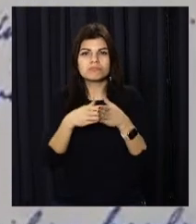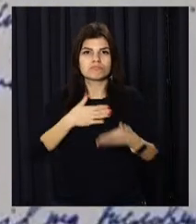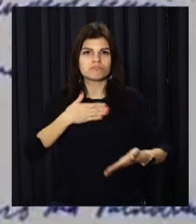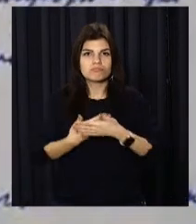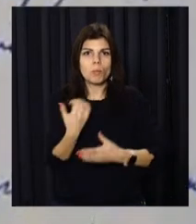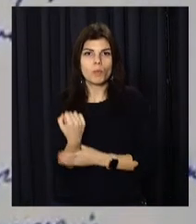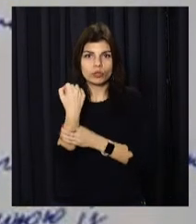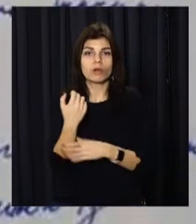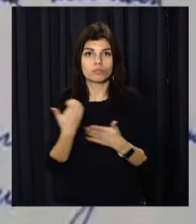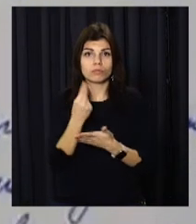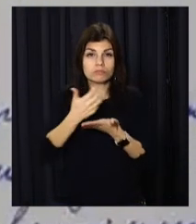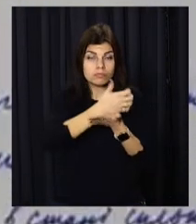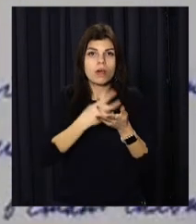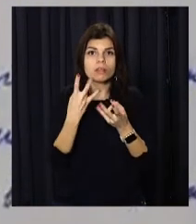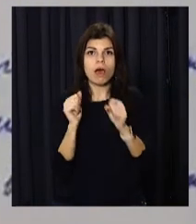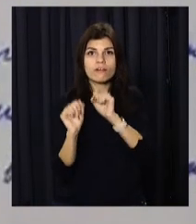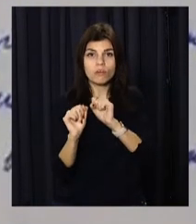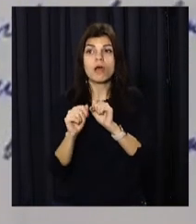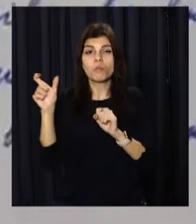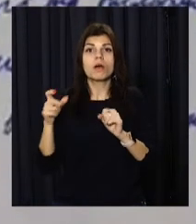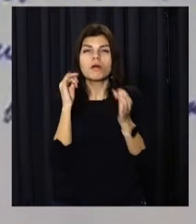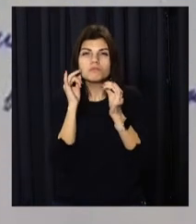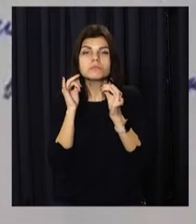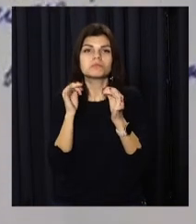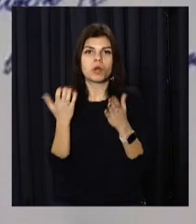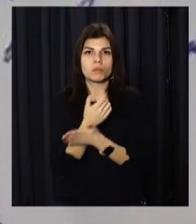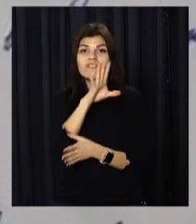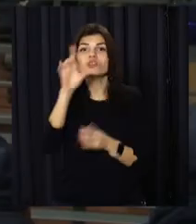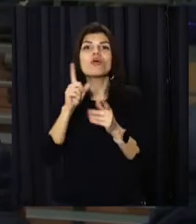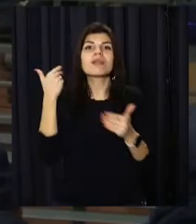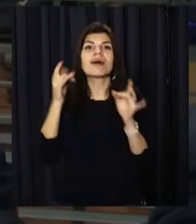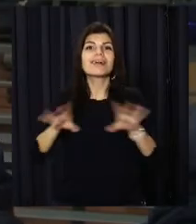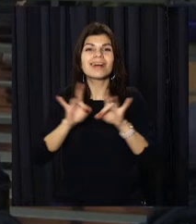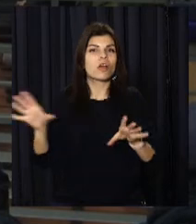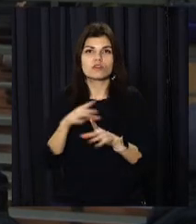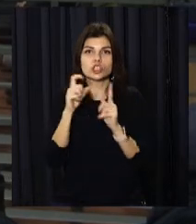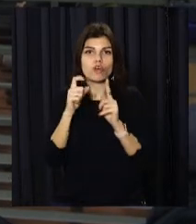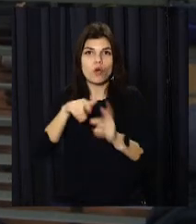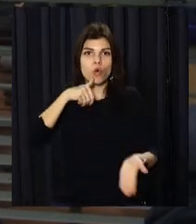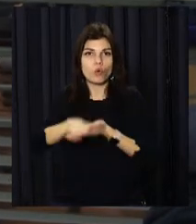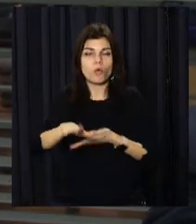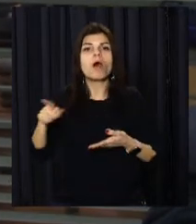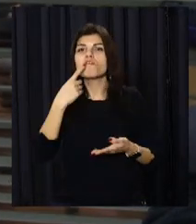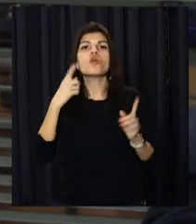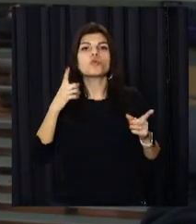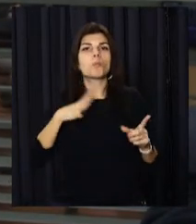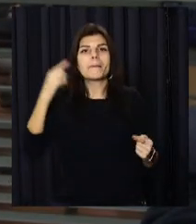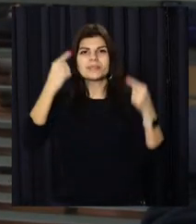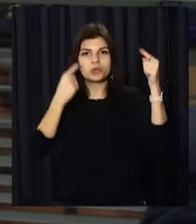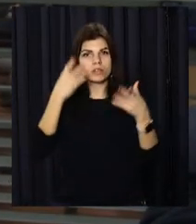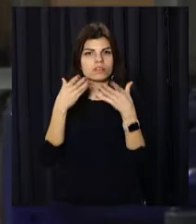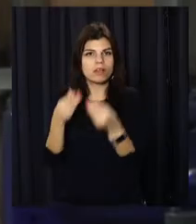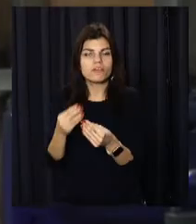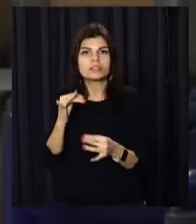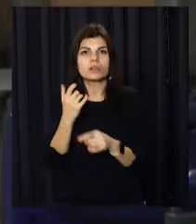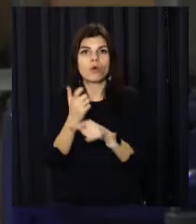групах підтримки. Крім того, Рябчук відмовився від усього, що говорив раніше. Каже, зробив їх під психологічним тиском та у